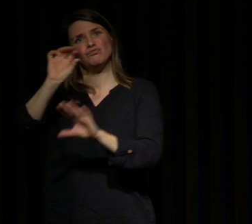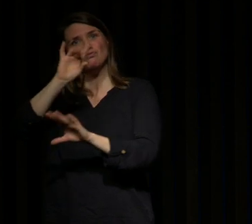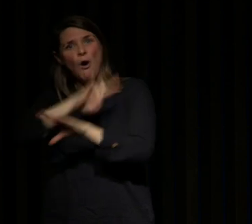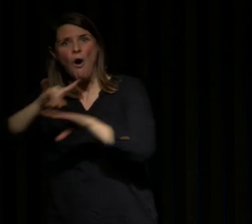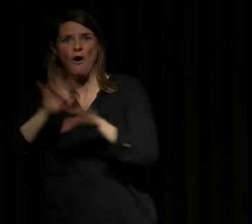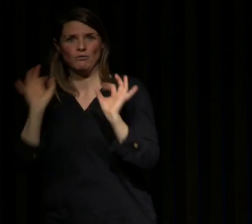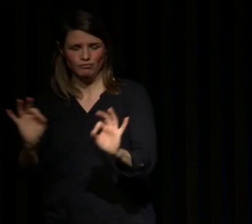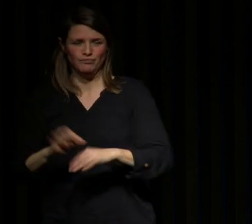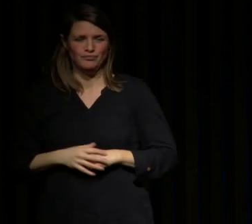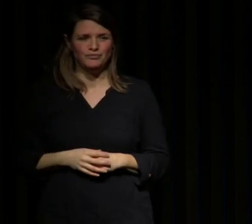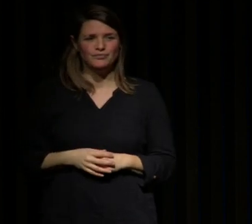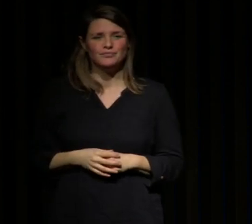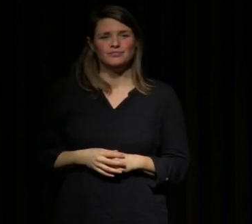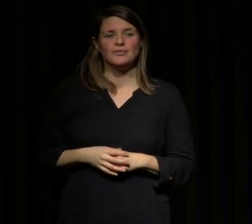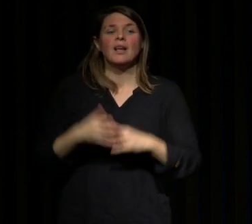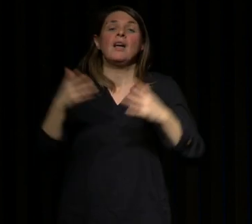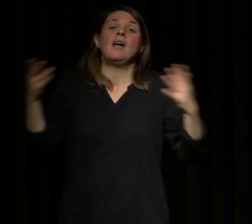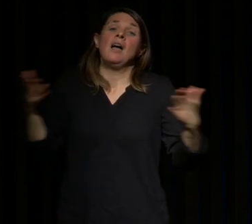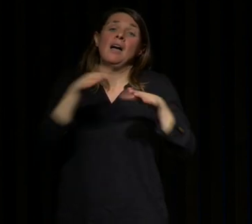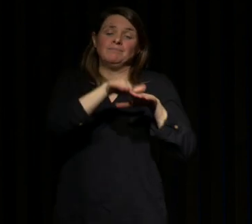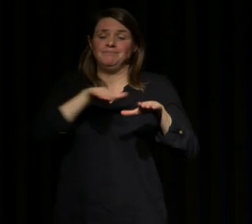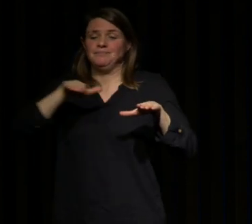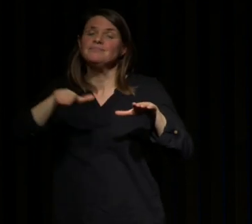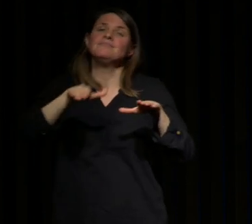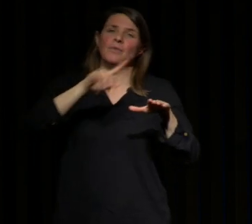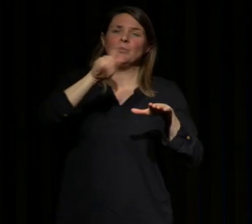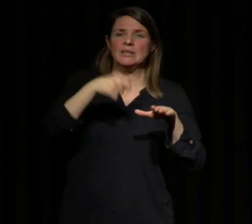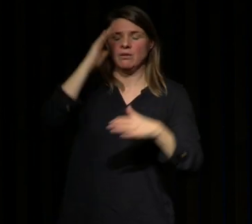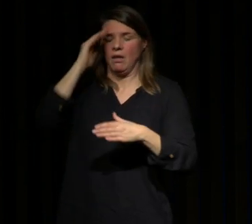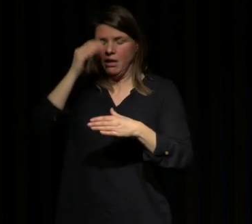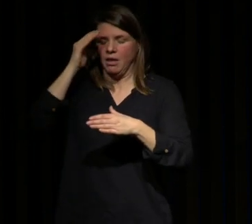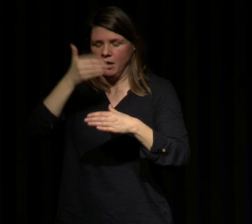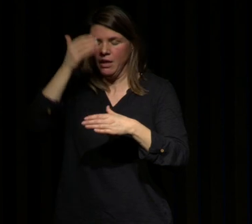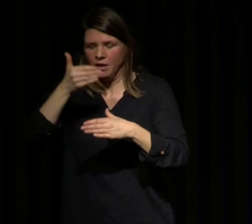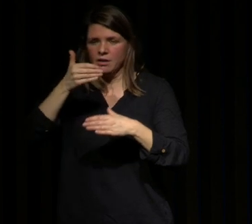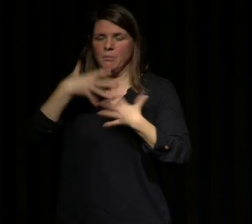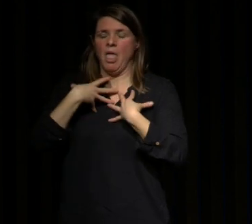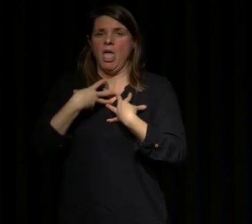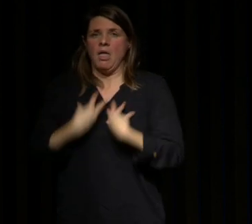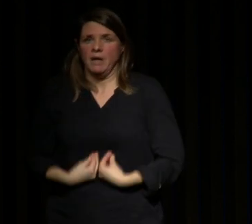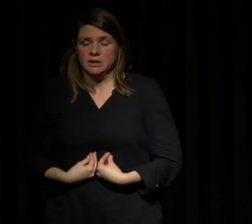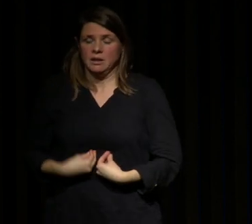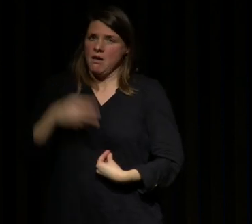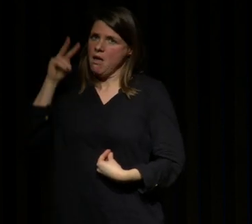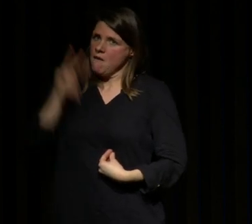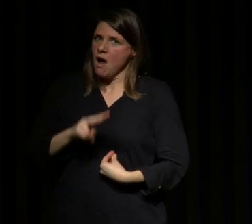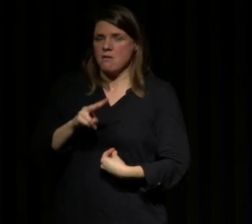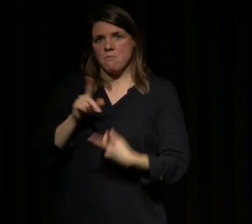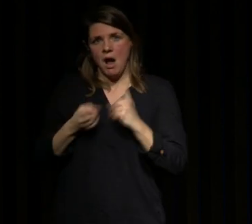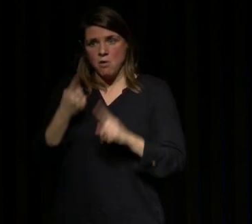alors à côté de ce problème de somnolence et de fatigue qui est vraiment un enjeu de santé publique